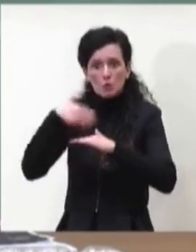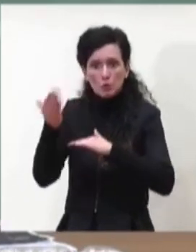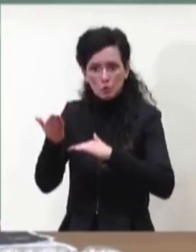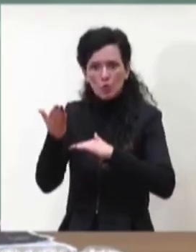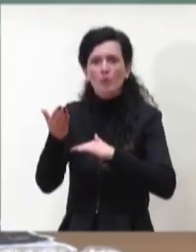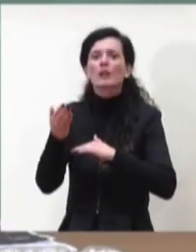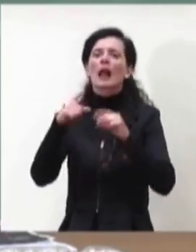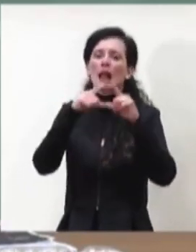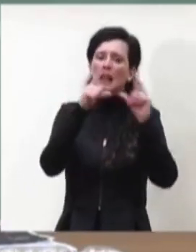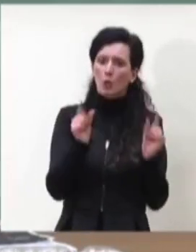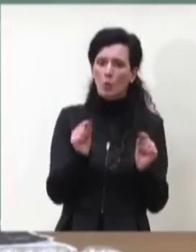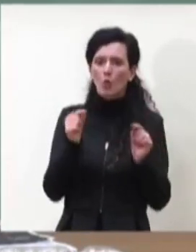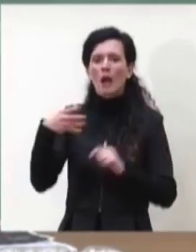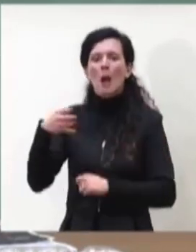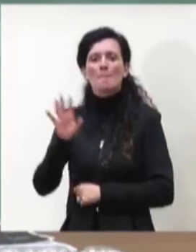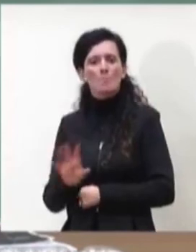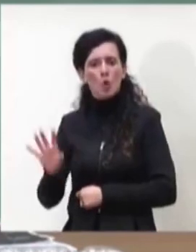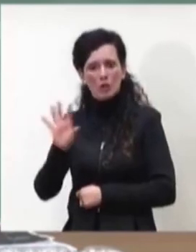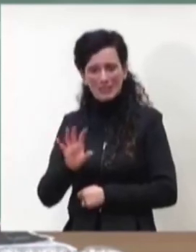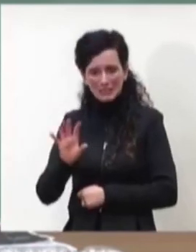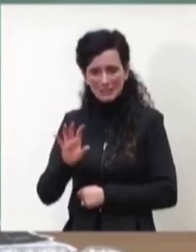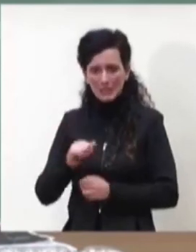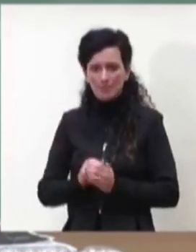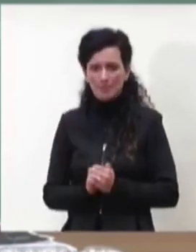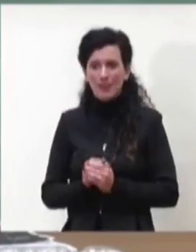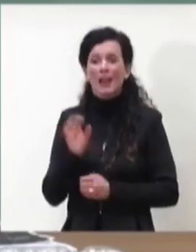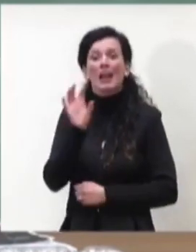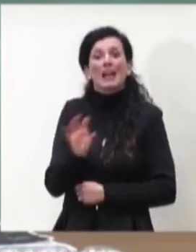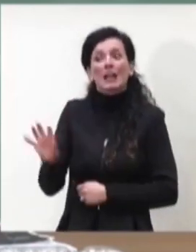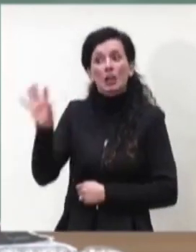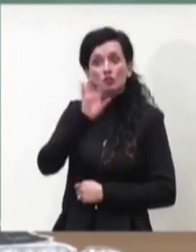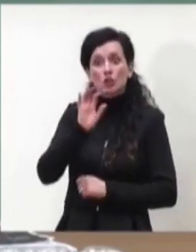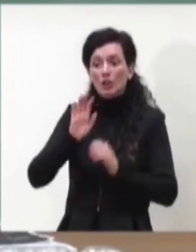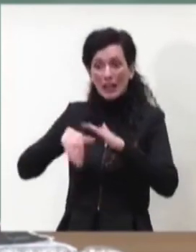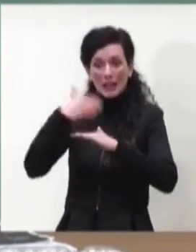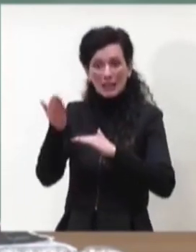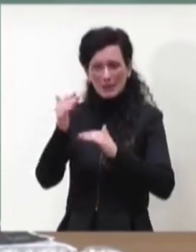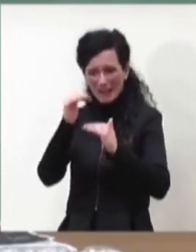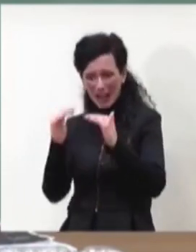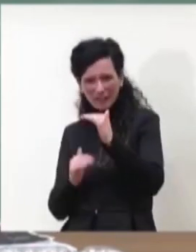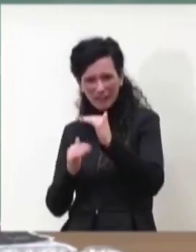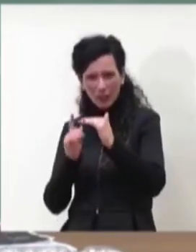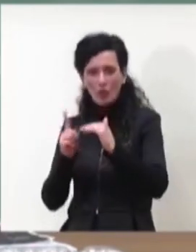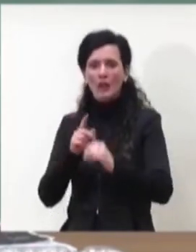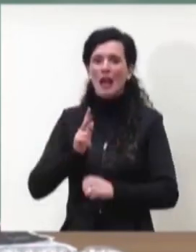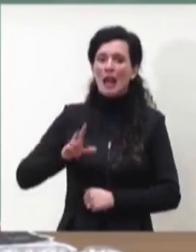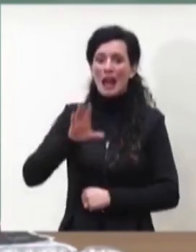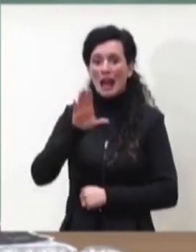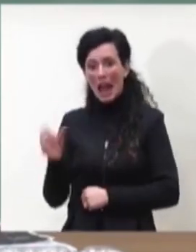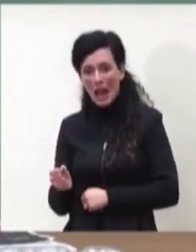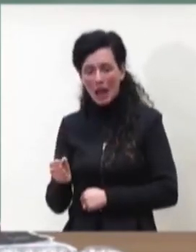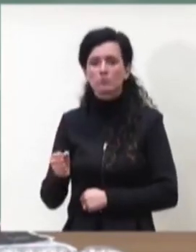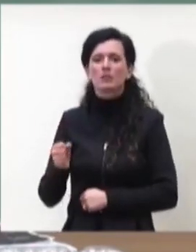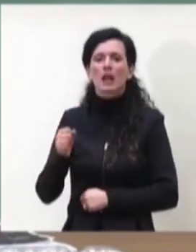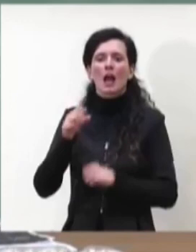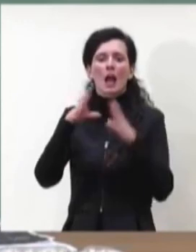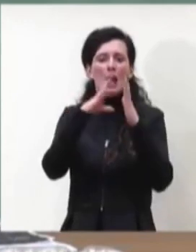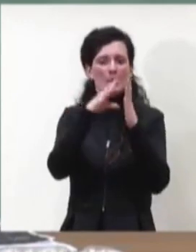Liguria, il Molise, le regioni che superano con il limite inferiore sono la Calabria, l'Emilia Romagna e la Lombardia,